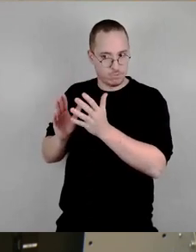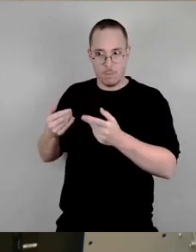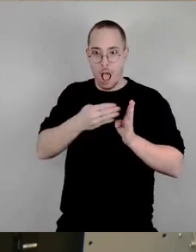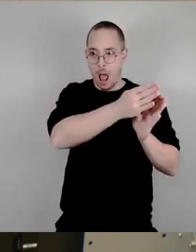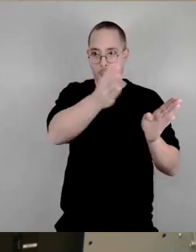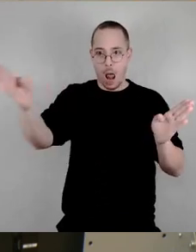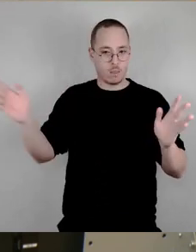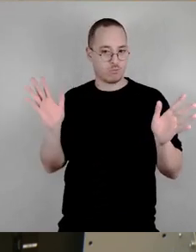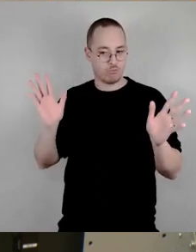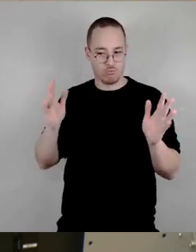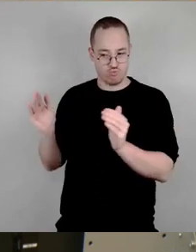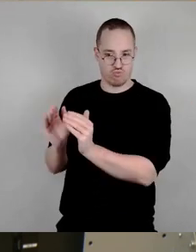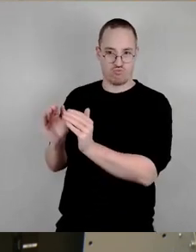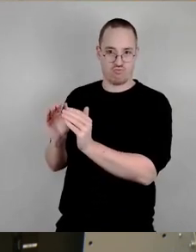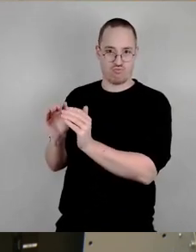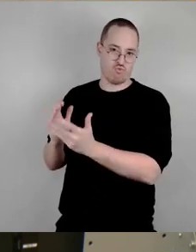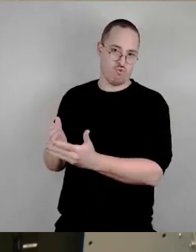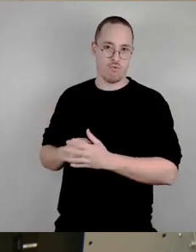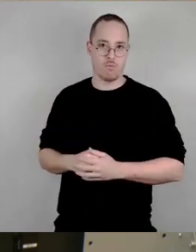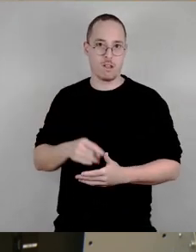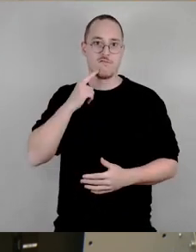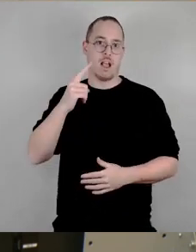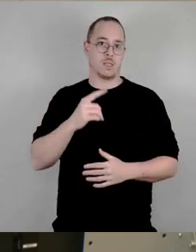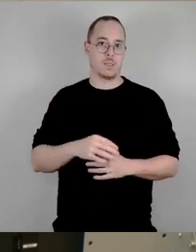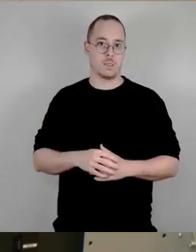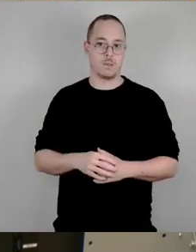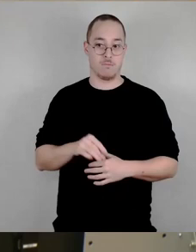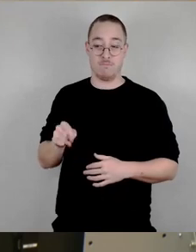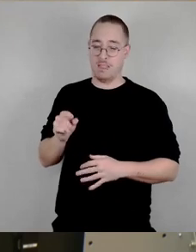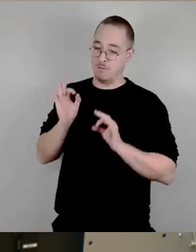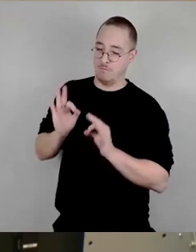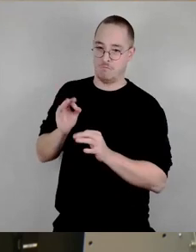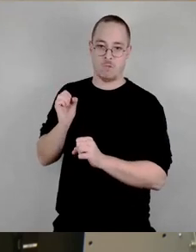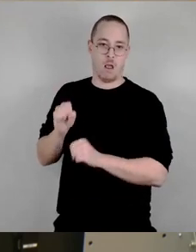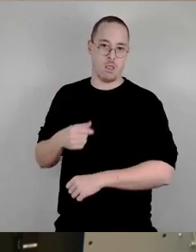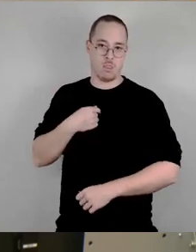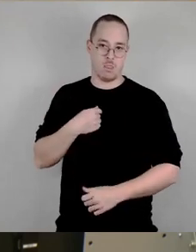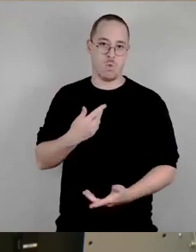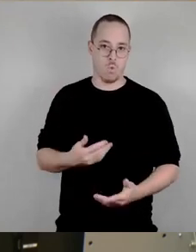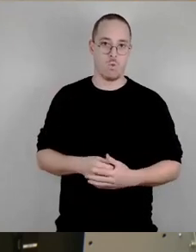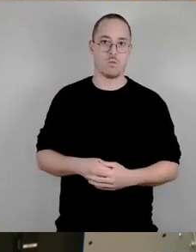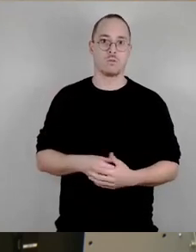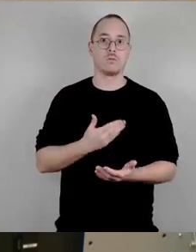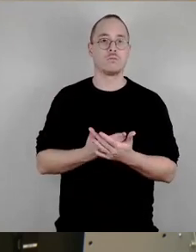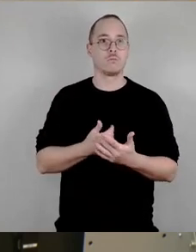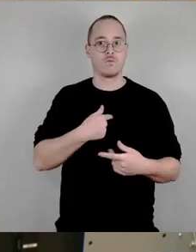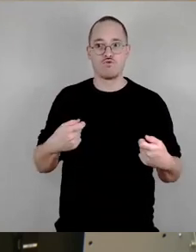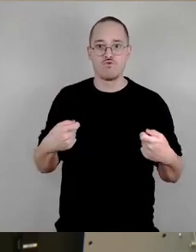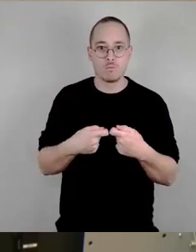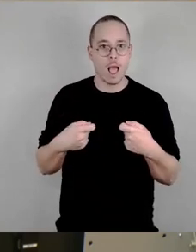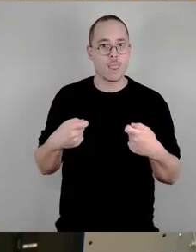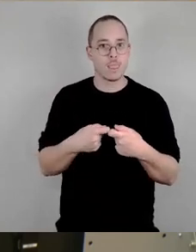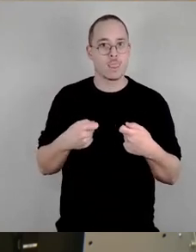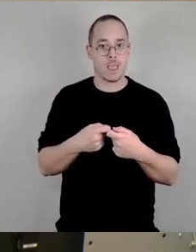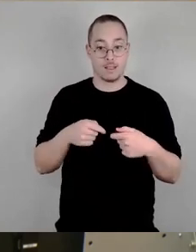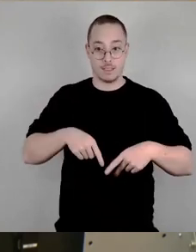nehmen Sondern sie wissen ganz genau, dass sie etwas Spezielles, etwas sehr gut können Und das Spannende ist für mich, dass wir als Stadt ja jetzt eine Verantwortung haben Und die ist